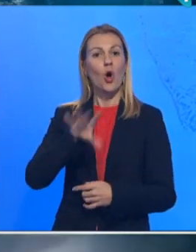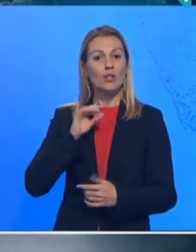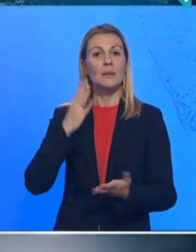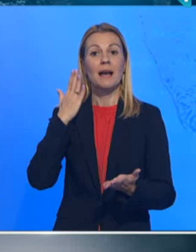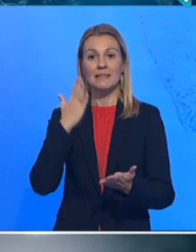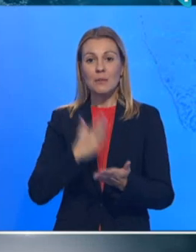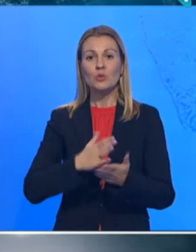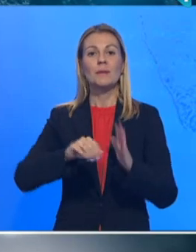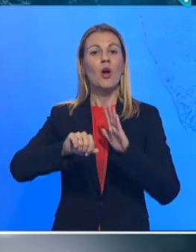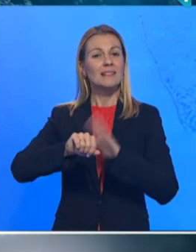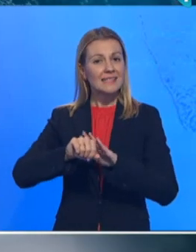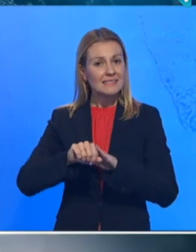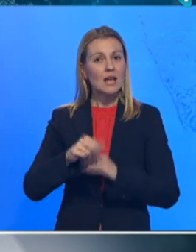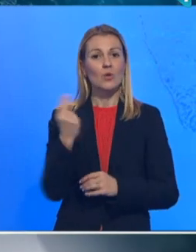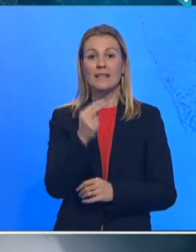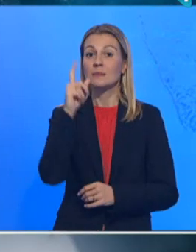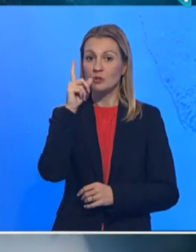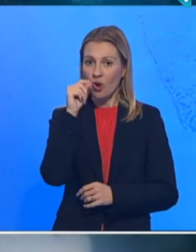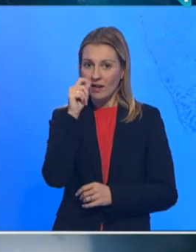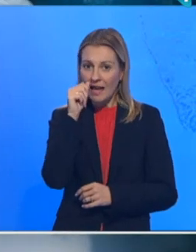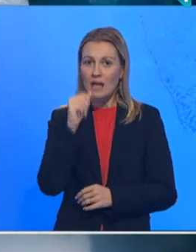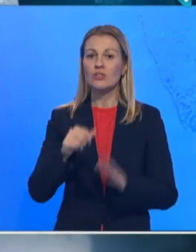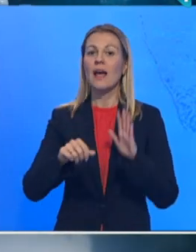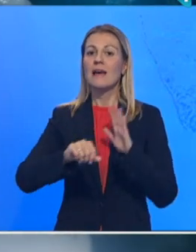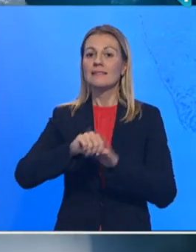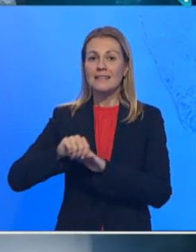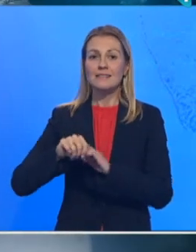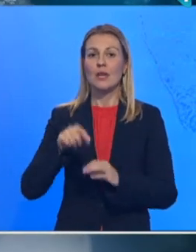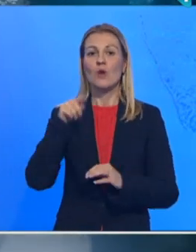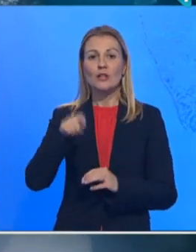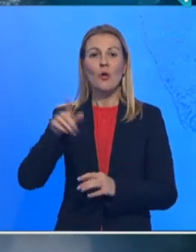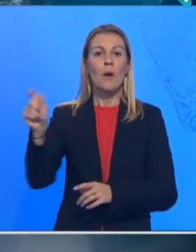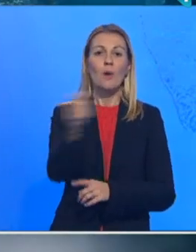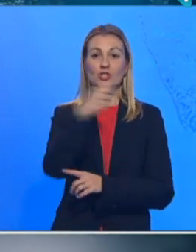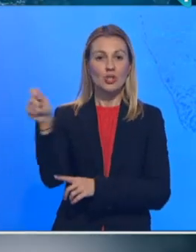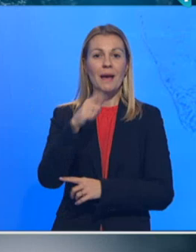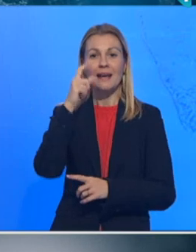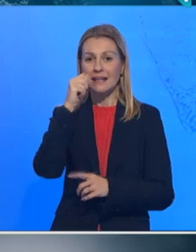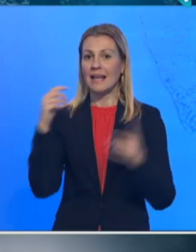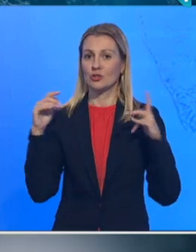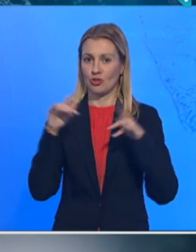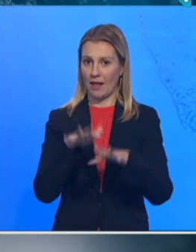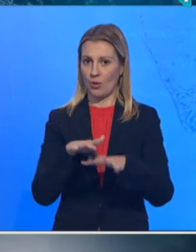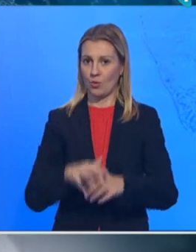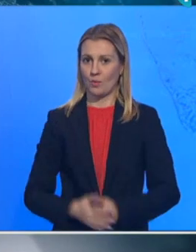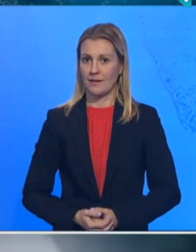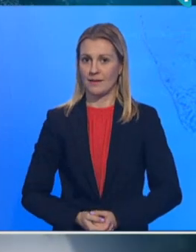budemo desna ruka srpskog naroda, desna ruka kojom se podiže barijak nacionalnog okupljanja.